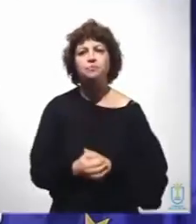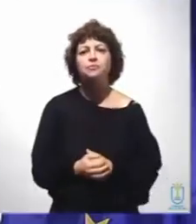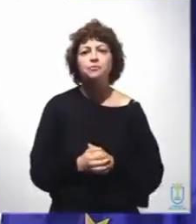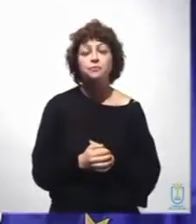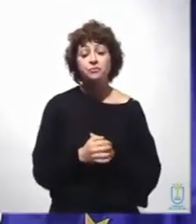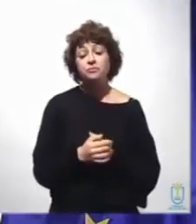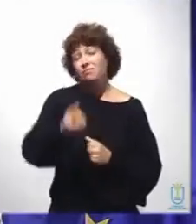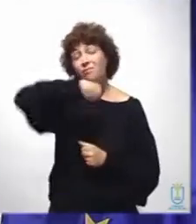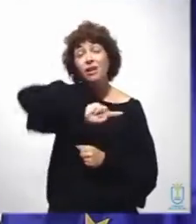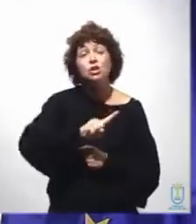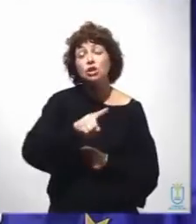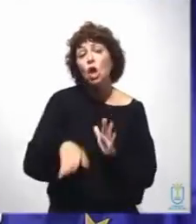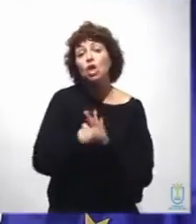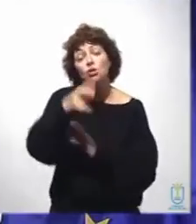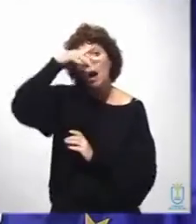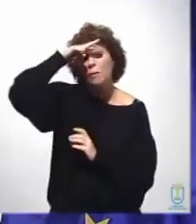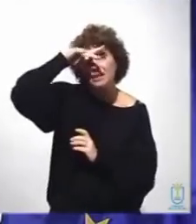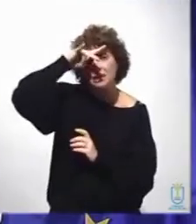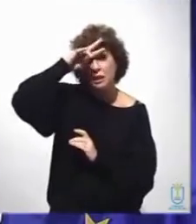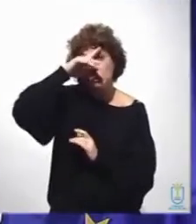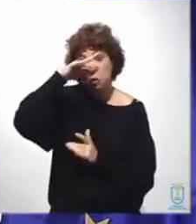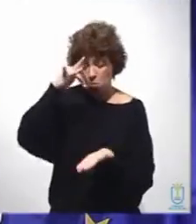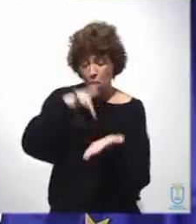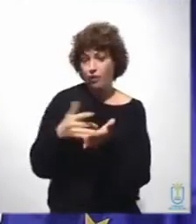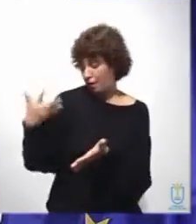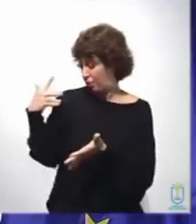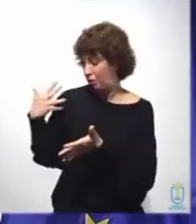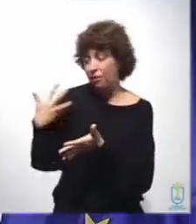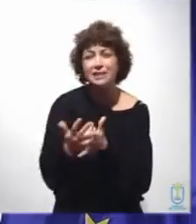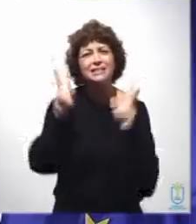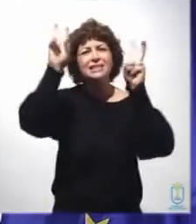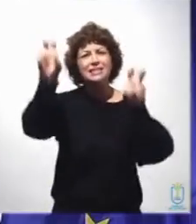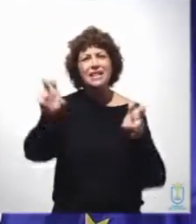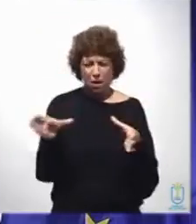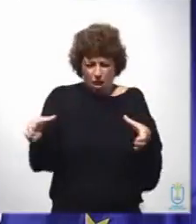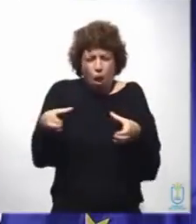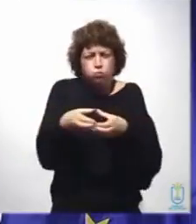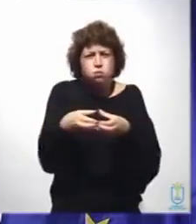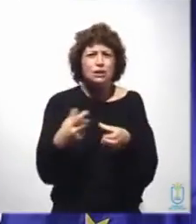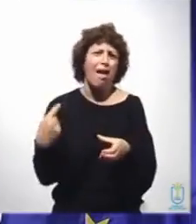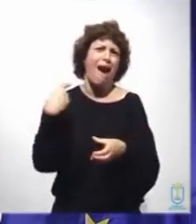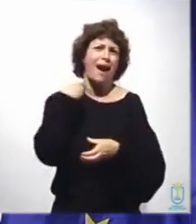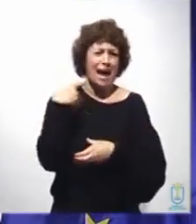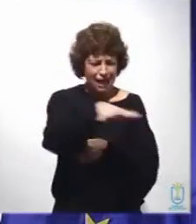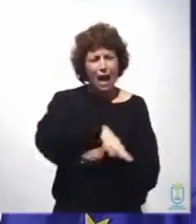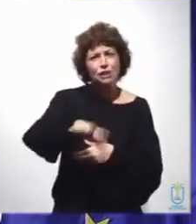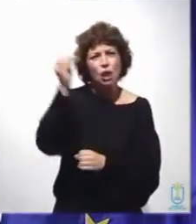Nos siguen preocupando, como lo vienen haciendo los últimos días, las concentraciones de gases que tenemos en la zona de La Bombilla, de Puerto Naos y